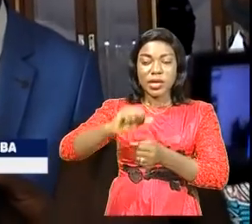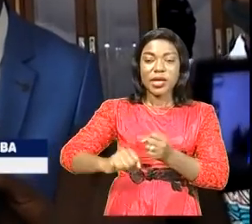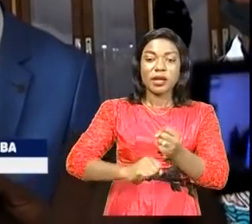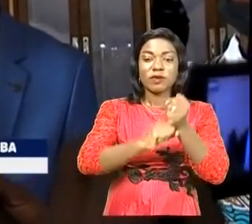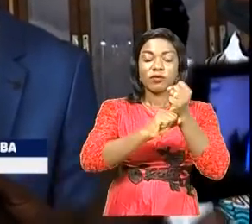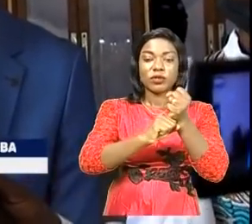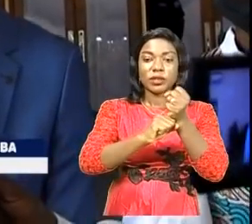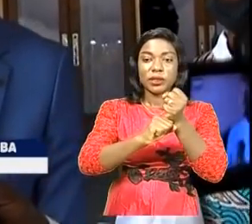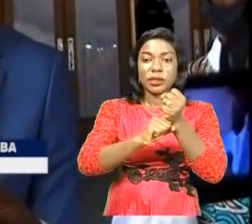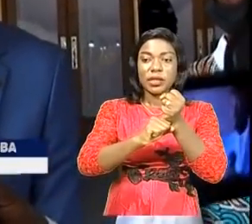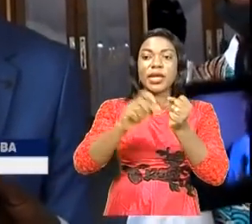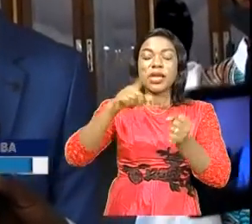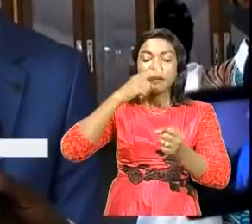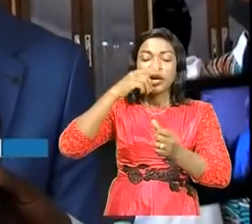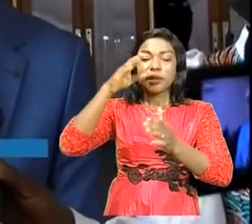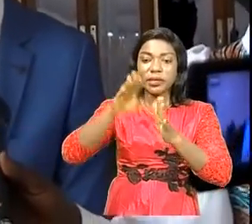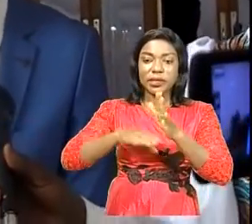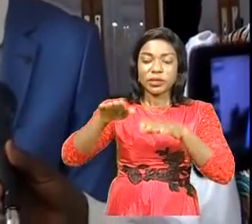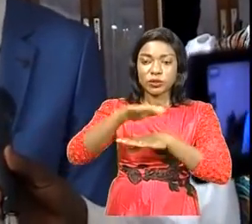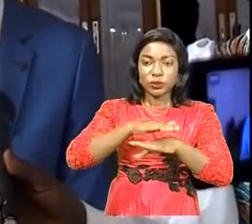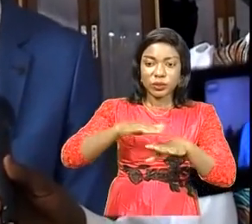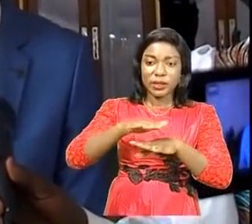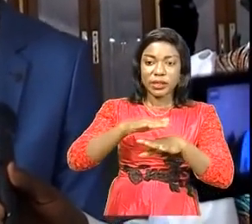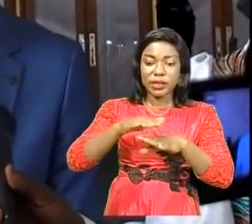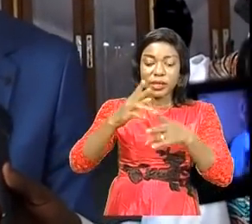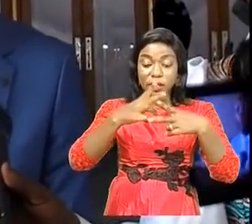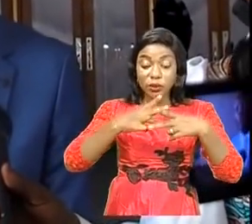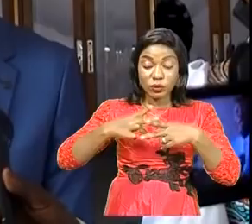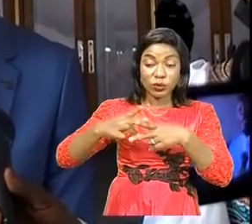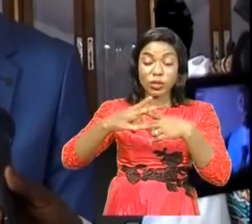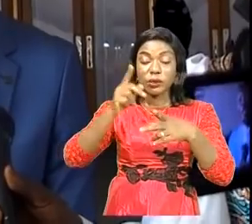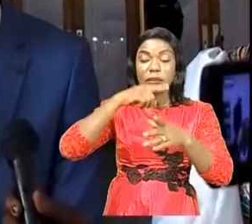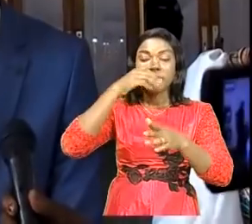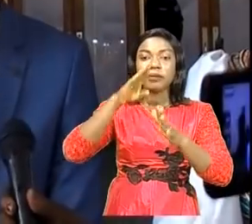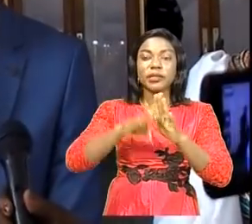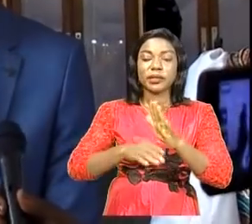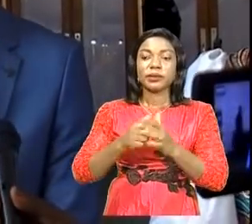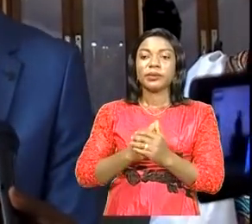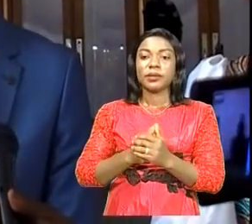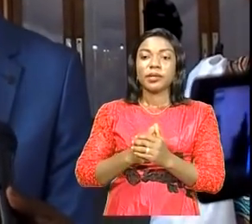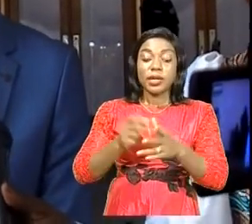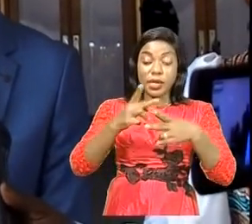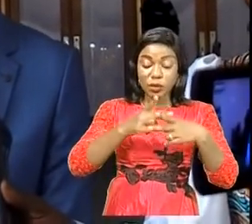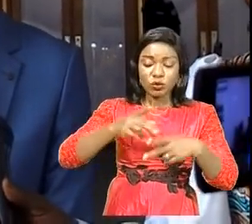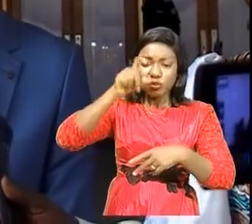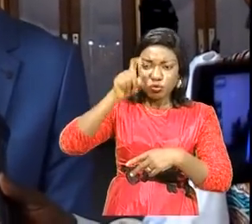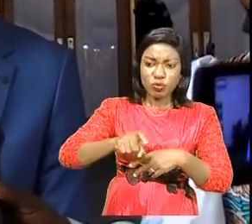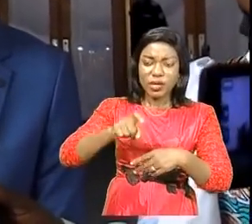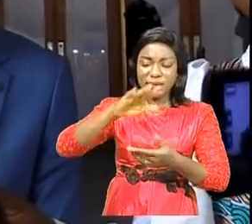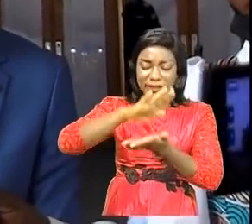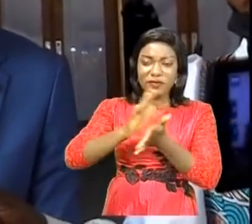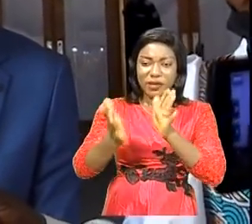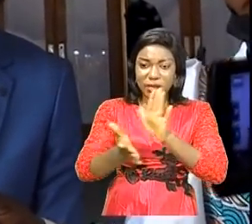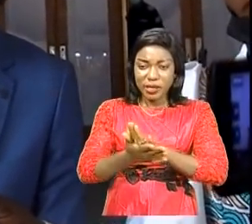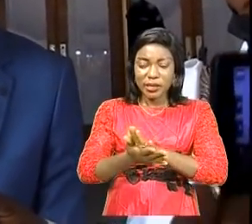les parlementaires sur le contrôle parlementaire. Le contrôle doit devenir l'allemand